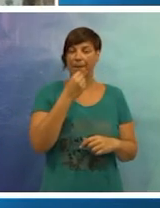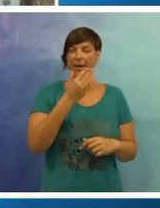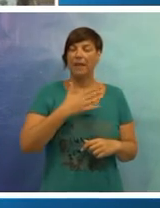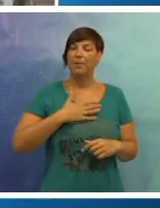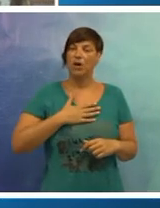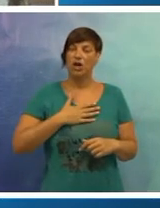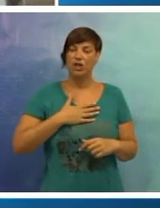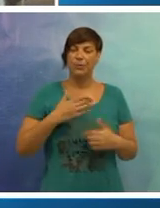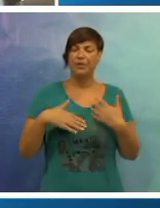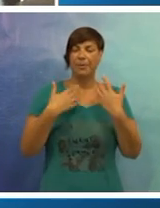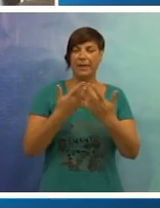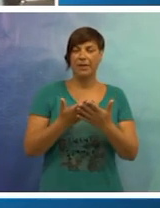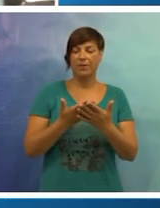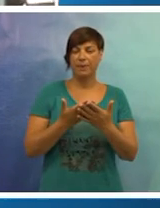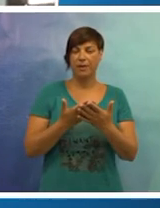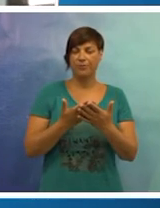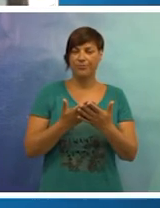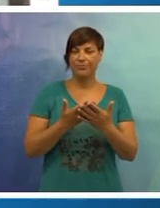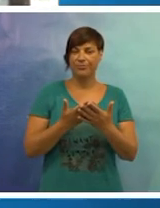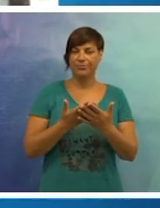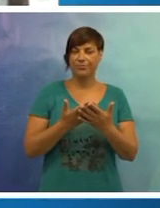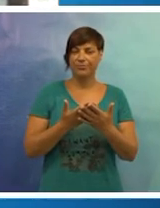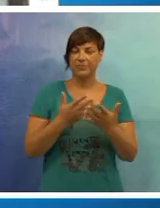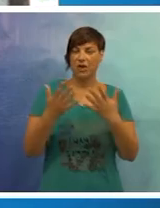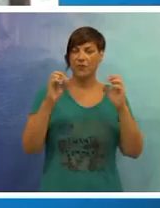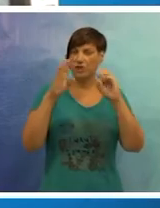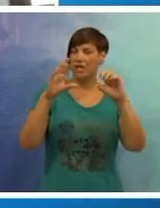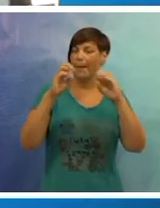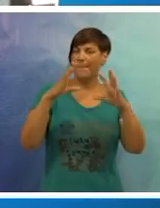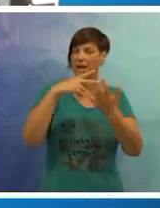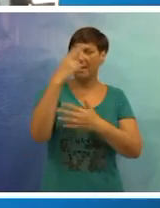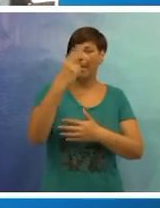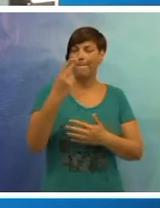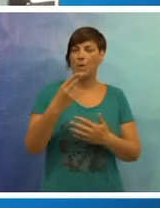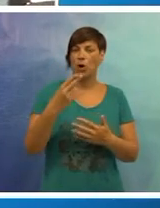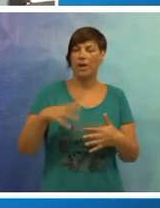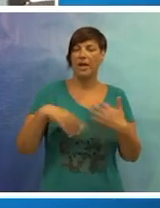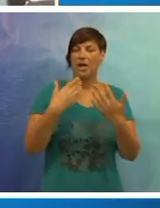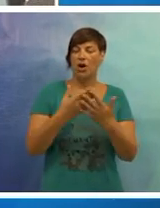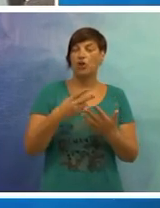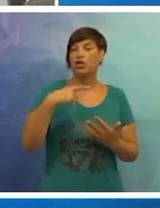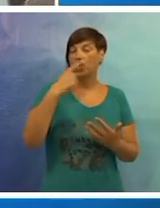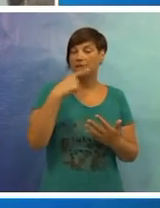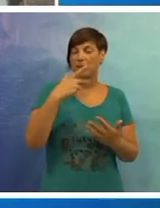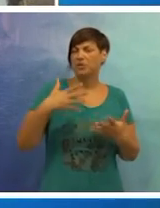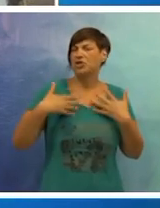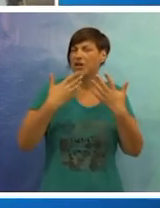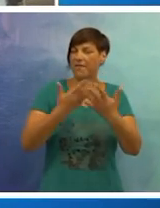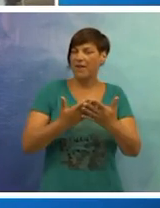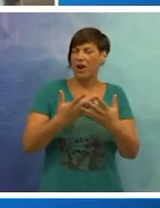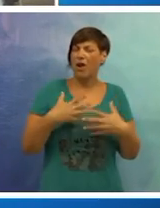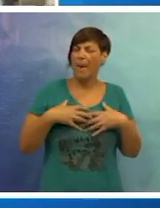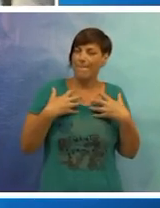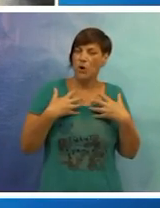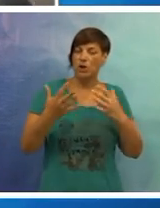Prekrasno i osobito me doimljuje ovo štrapanje boje, baš ono što je spomenuto, je